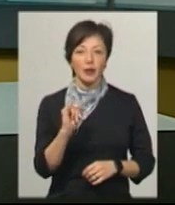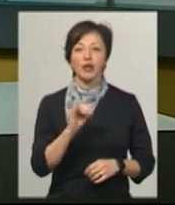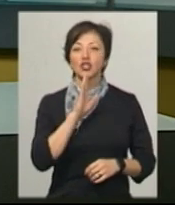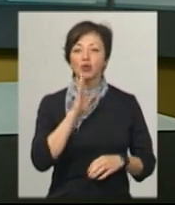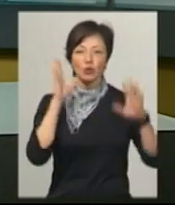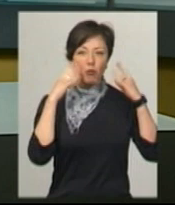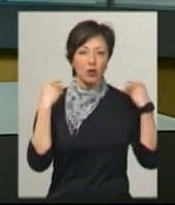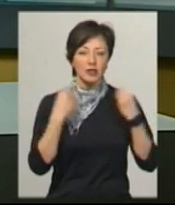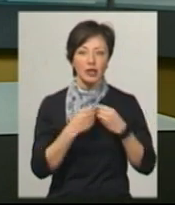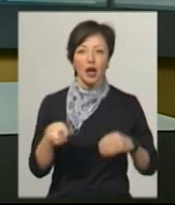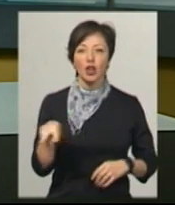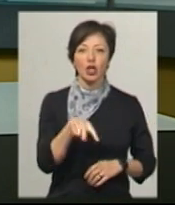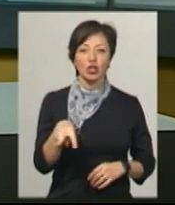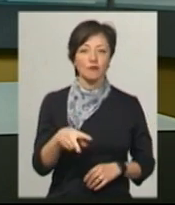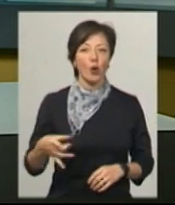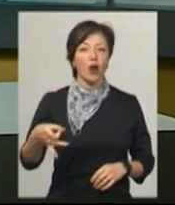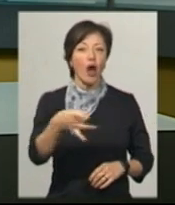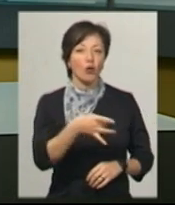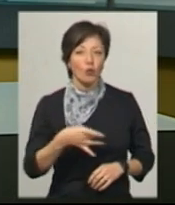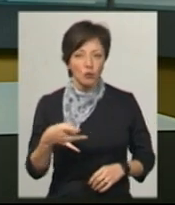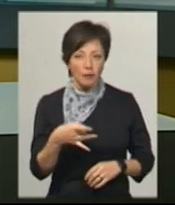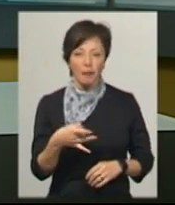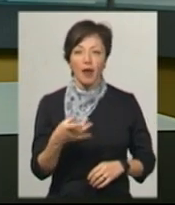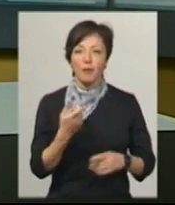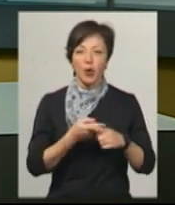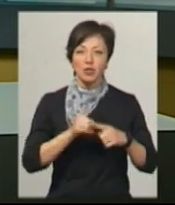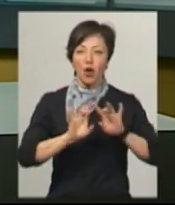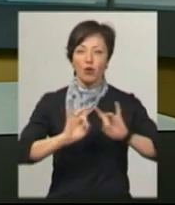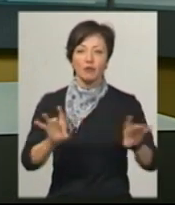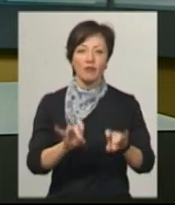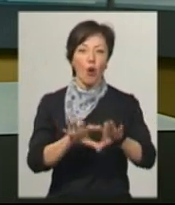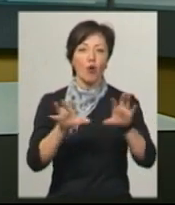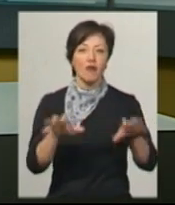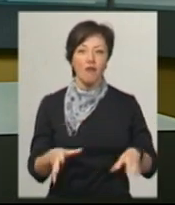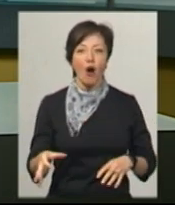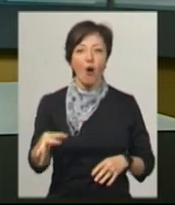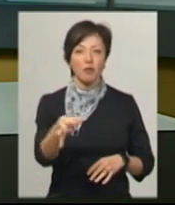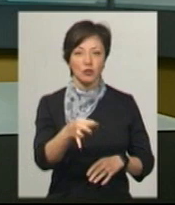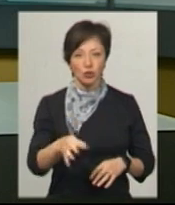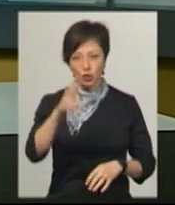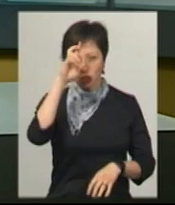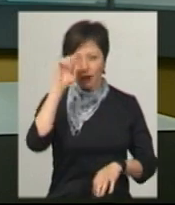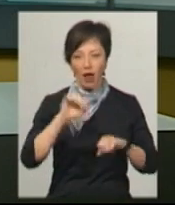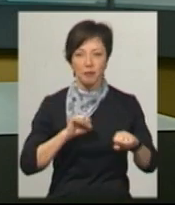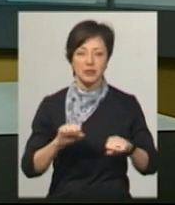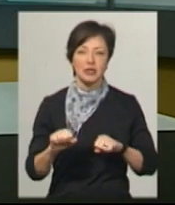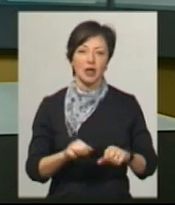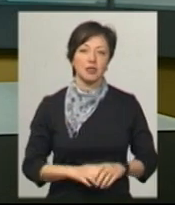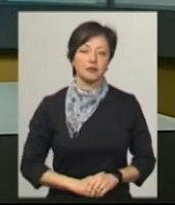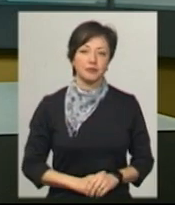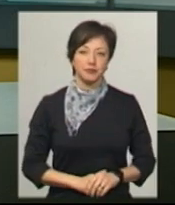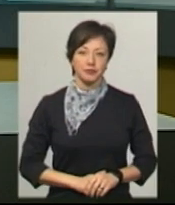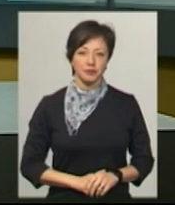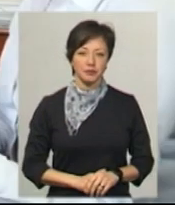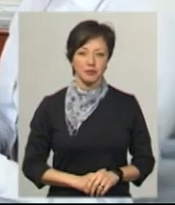жіночому монастирі Летичівського району. Про це на брифінгу розповів голова Хмельницької обласної державної адміністрації Дмитро Габінет.